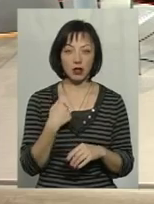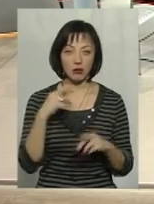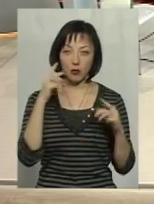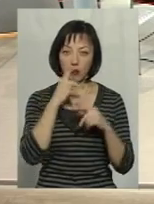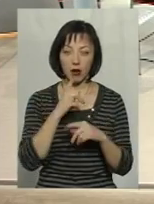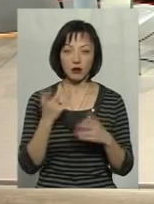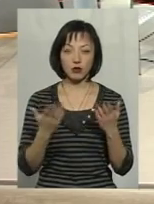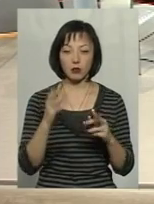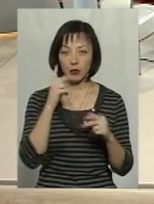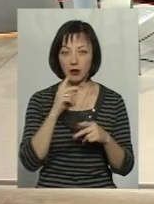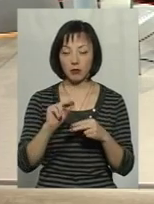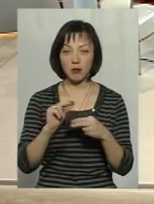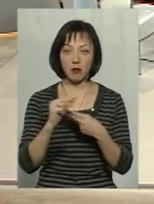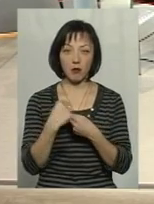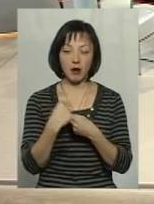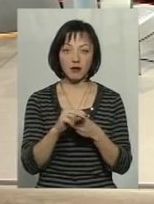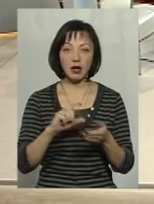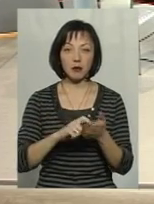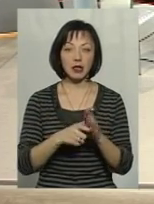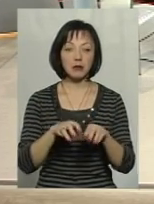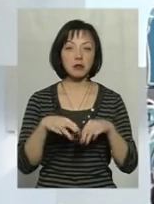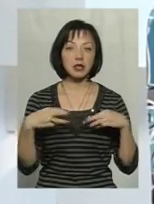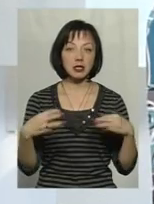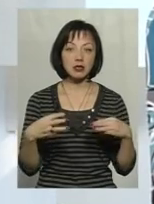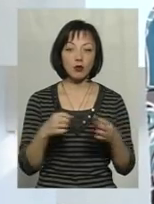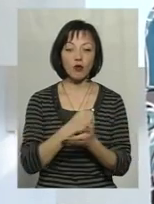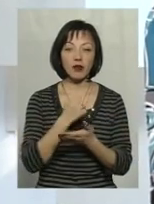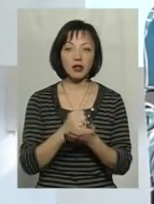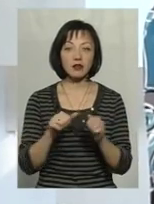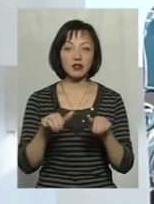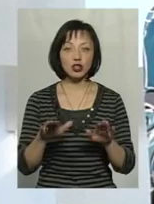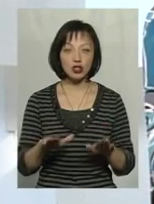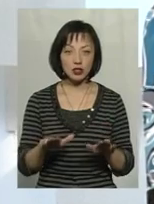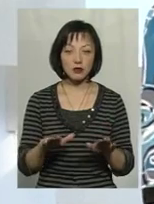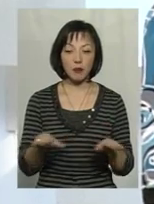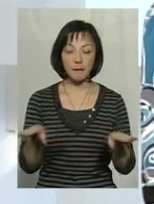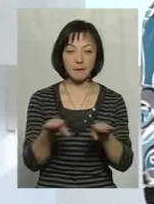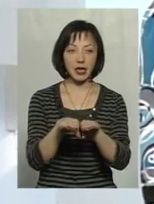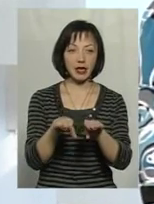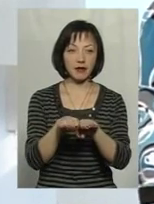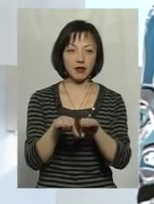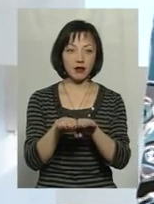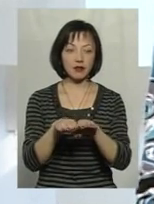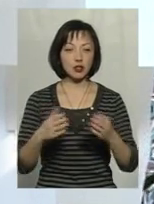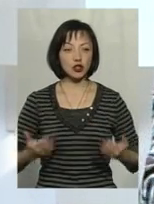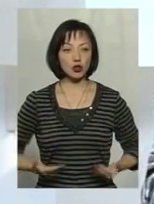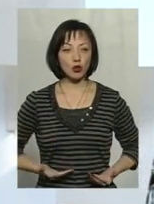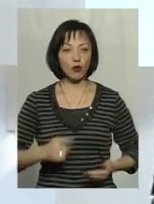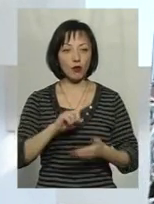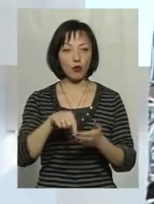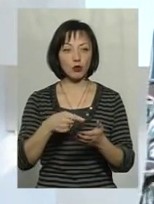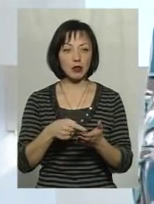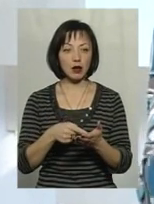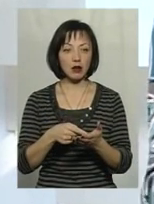помиляюсь, якщо помиляюсь, мене поправите, Кабінет міністрів ухвалив рішення, яким прирівняв житлово-комунальні